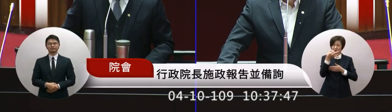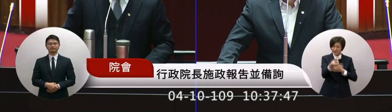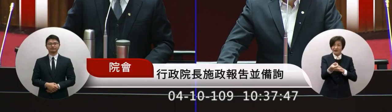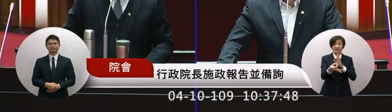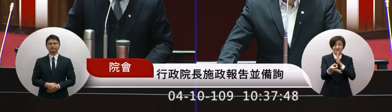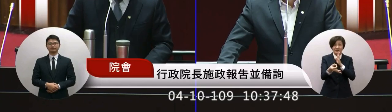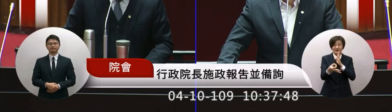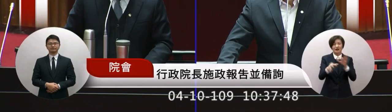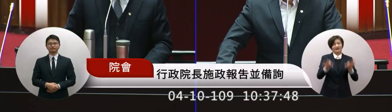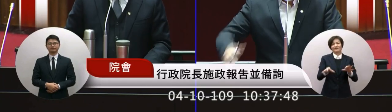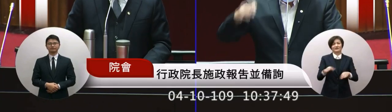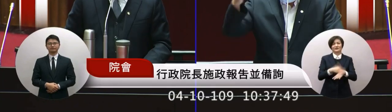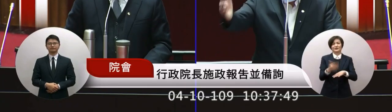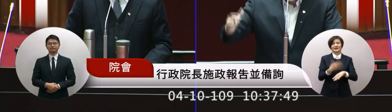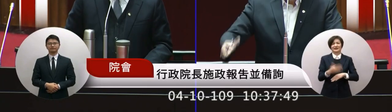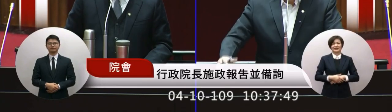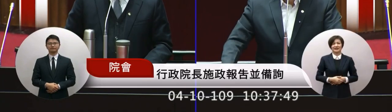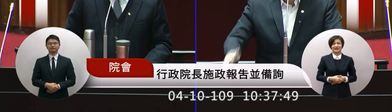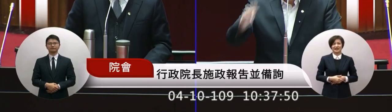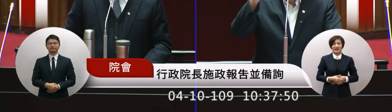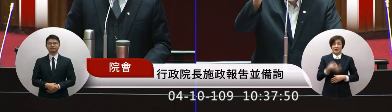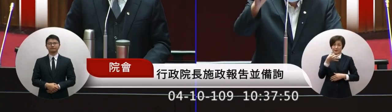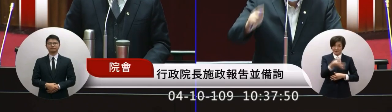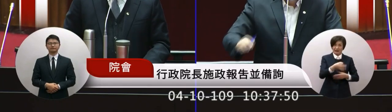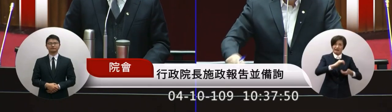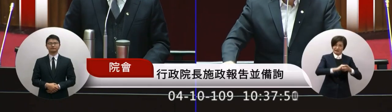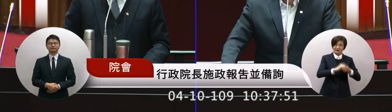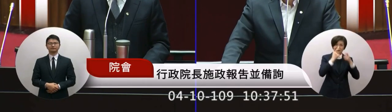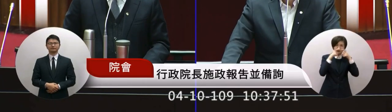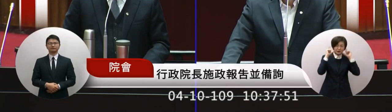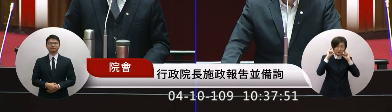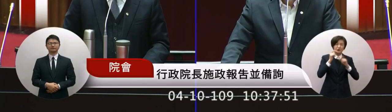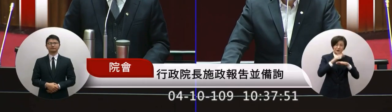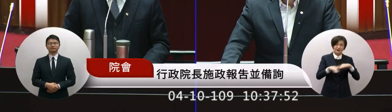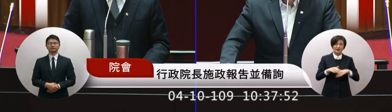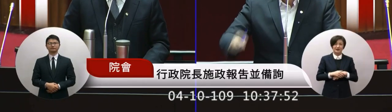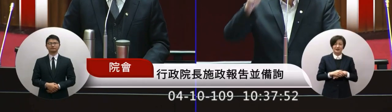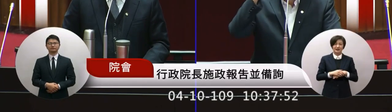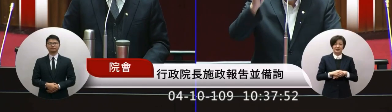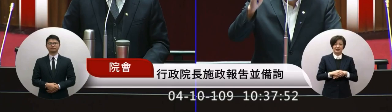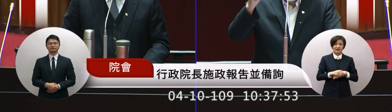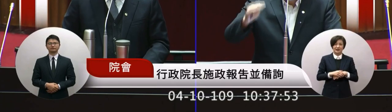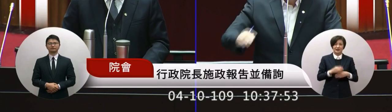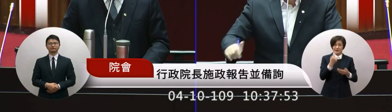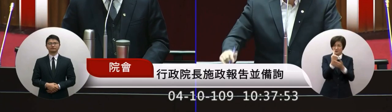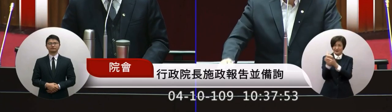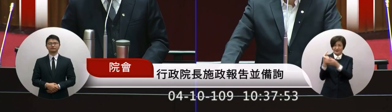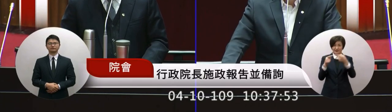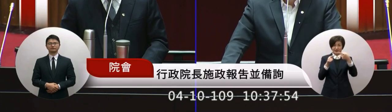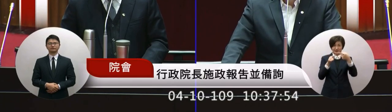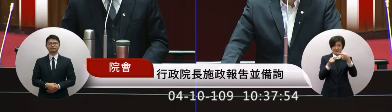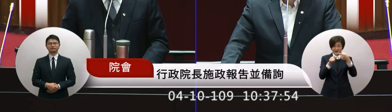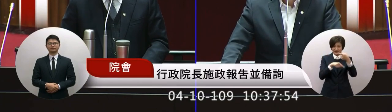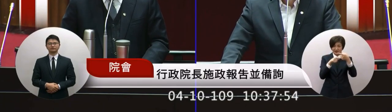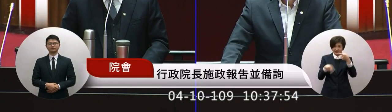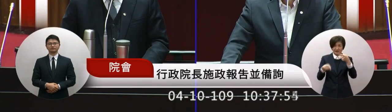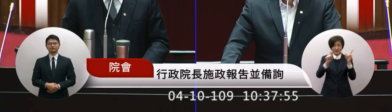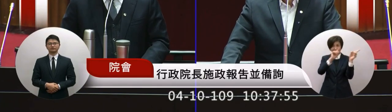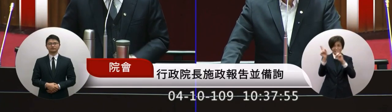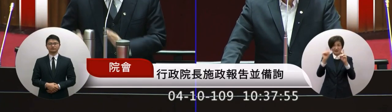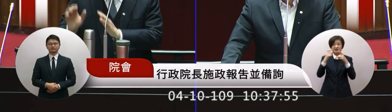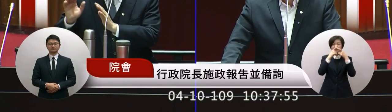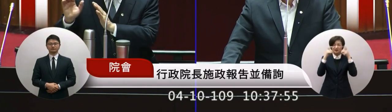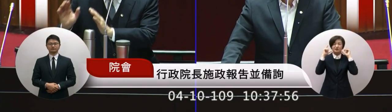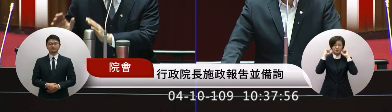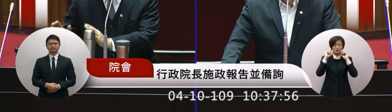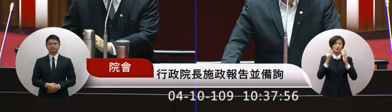費這個口罩去買就一定會用一天用一片其實是不夠的所以最低的要求就是一天一片